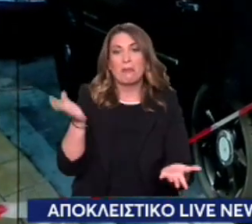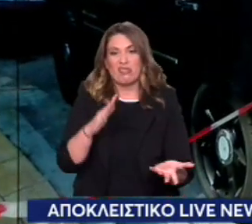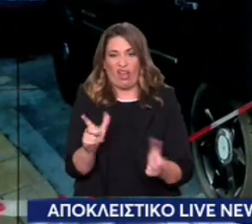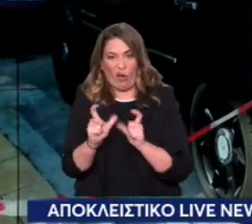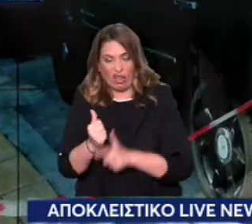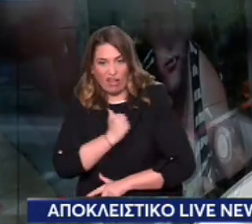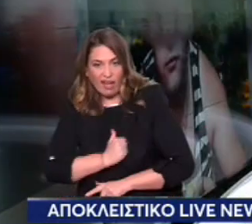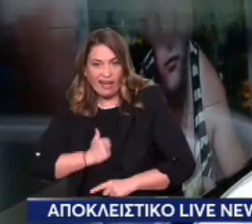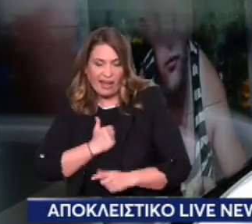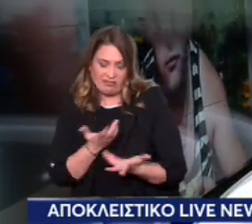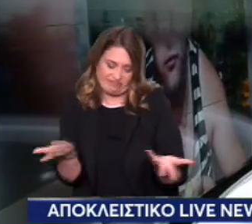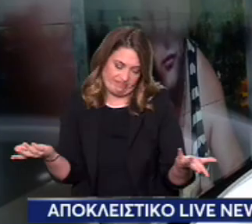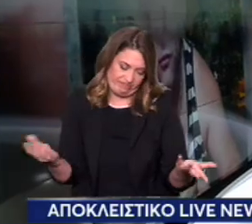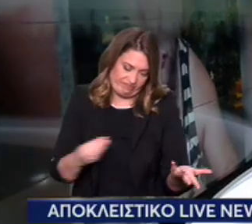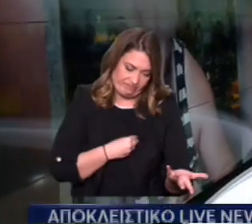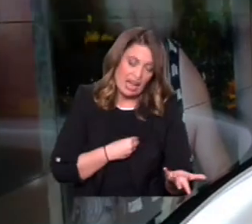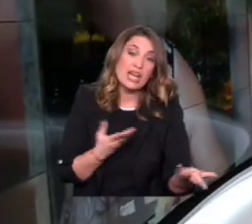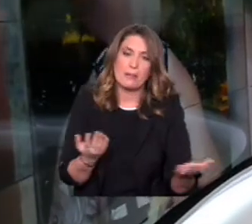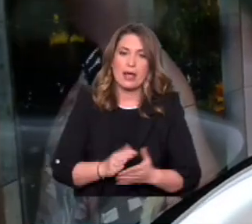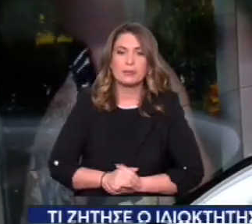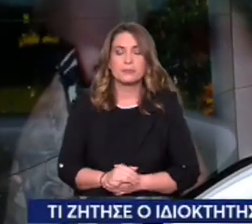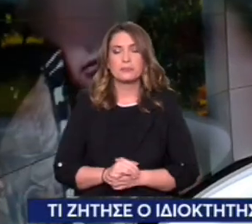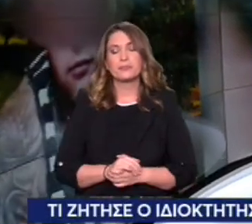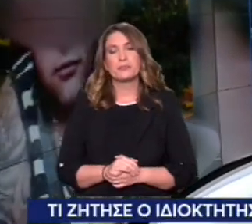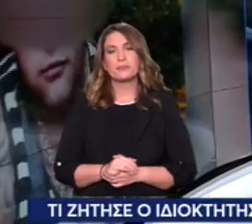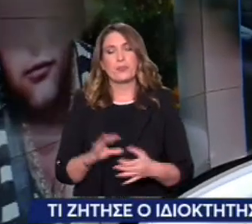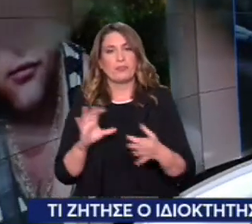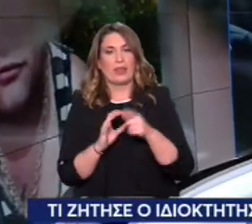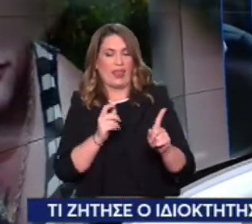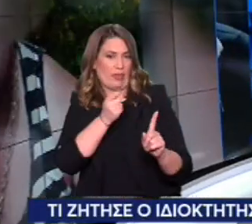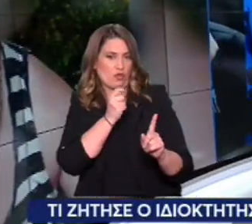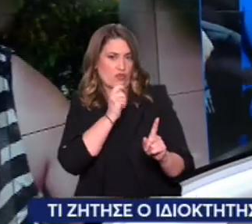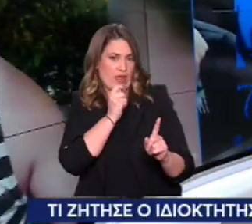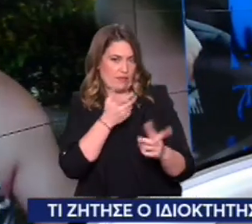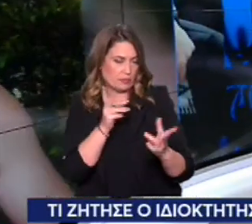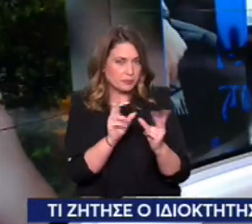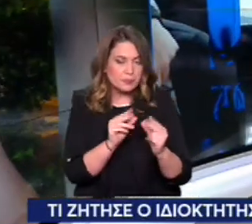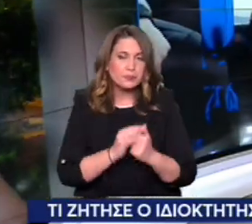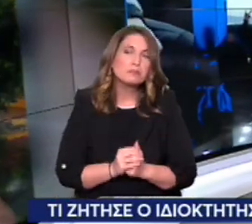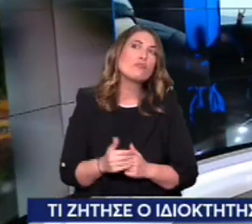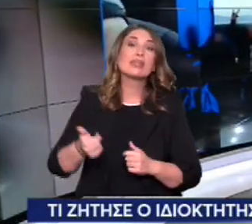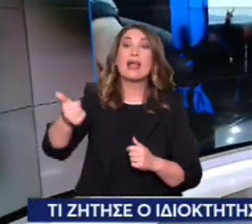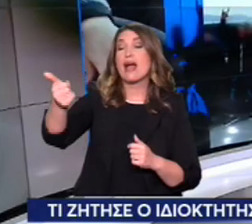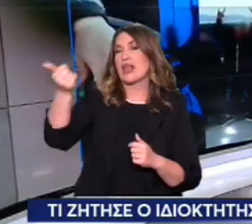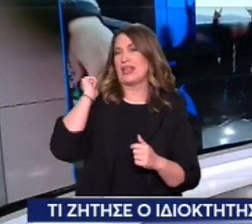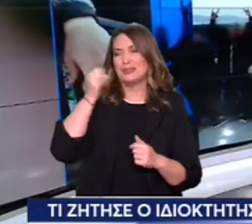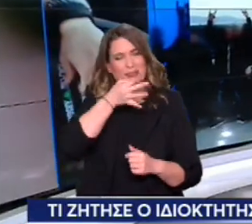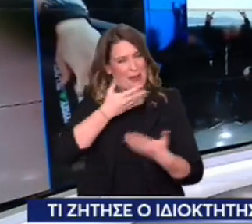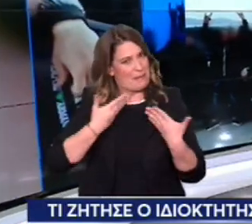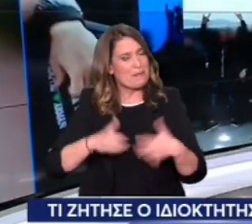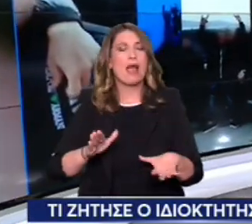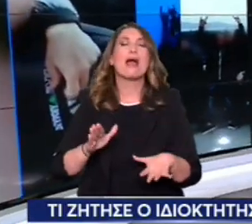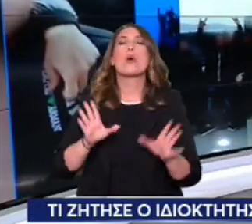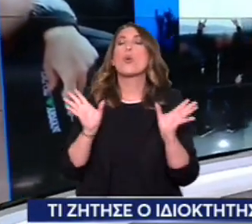Θα δούμε τώρα τον Βασίλη Λαμπρόπουλο, γιατί σας είπα και νωρίτερα ότι ενώ μέχρι χθες λέγαμε ότι δεν φαίνεται τα δύο περιστατικά ο